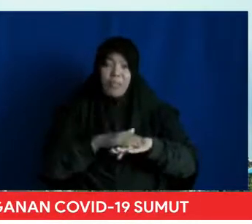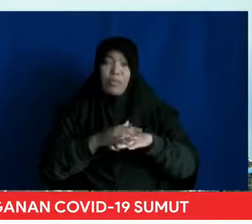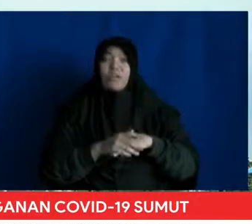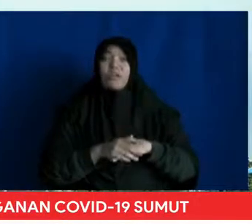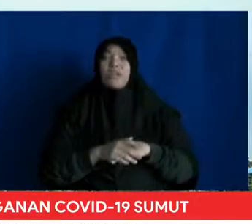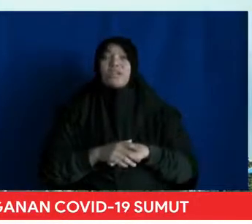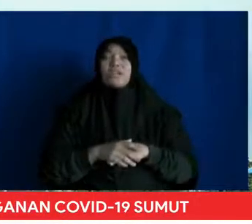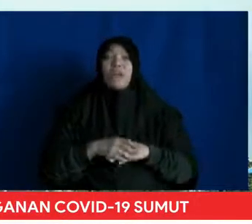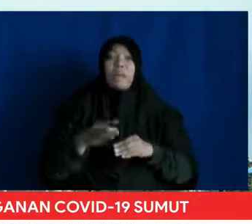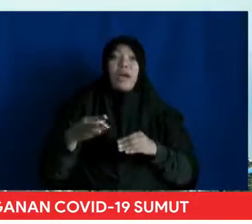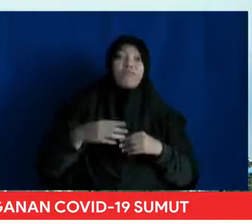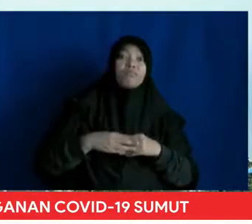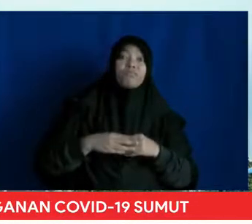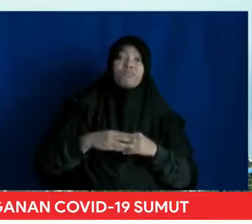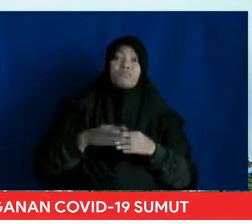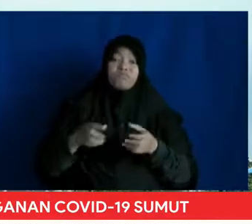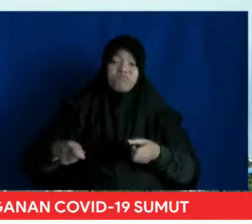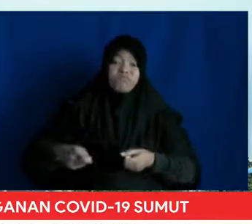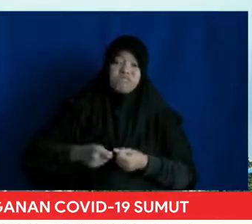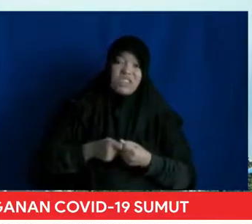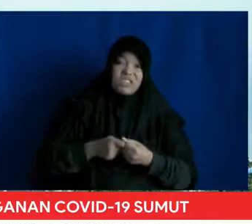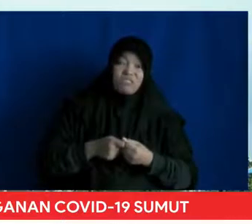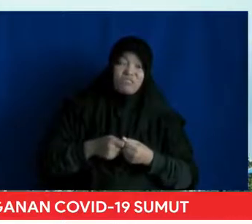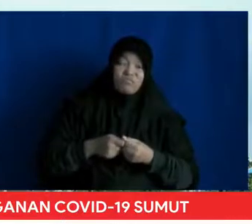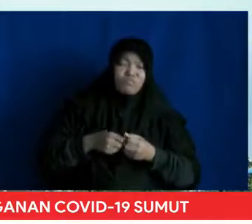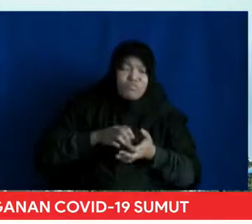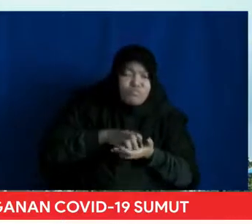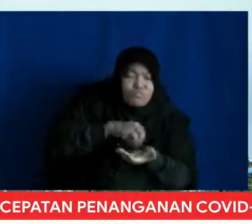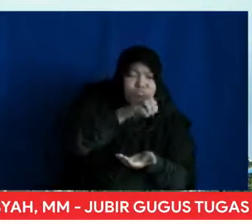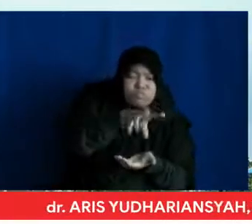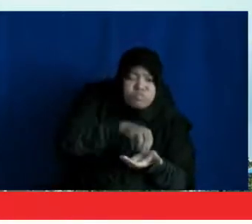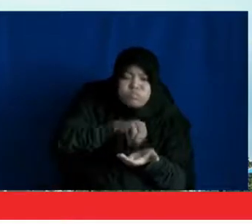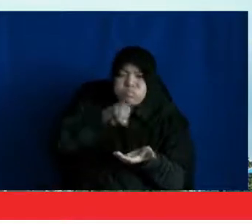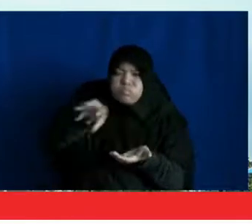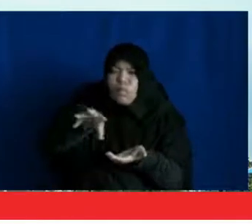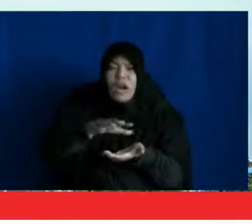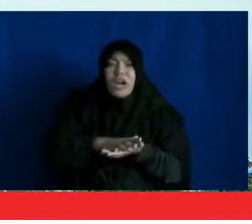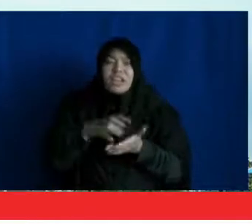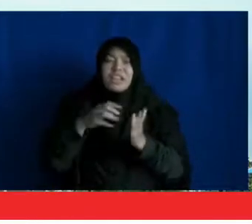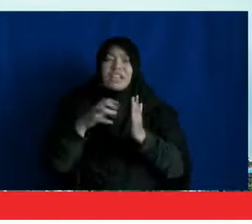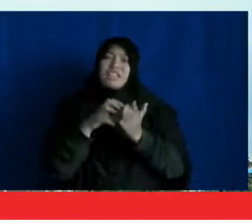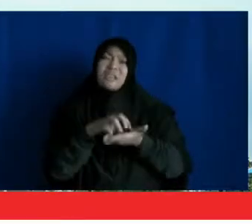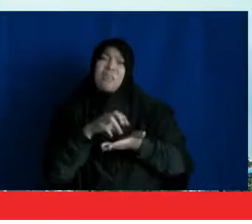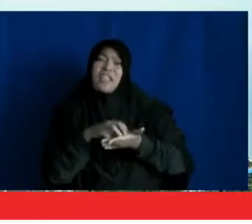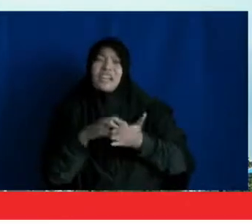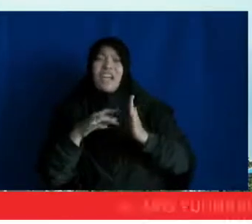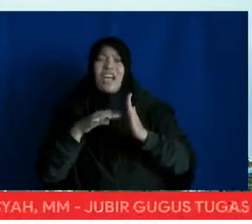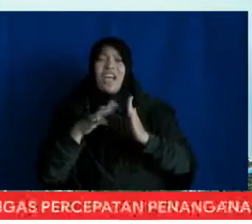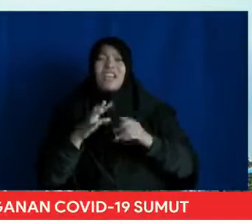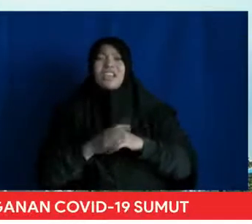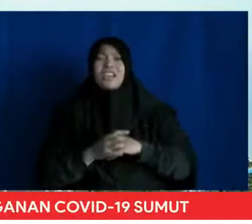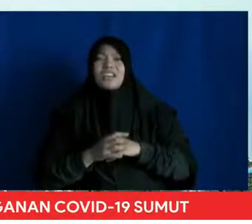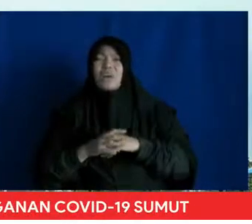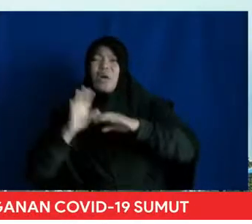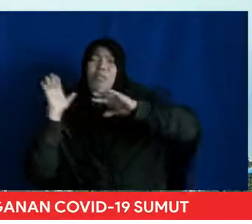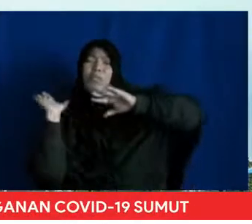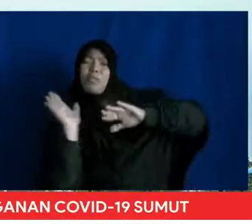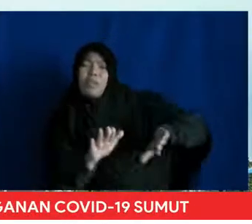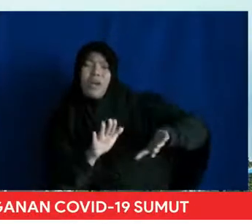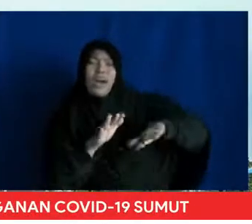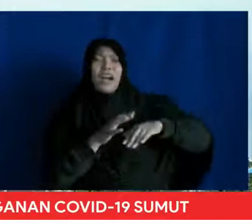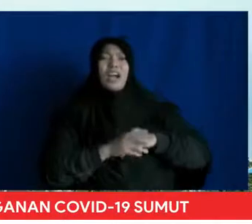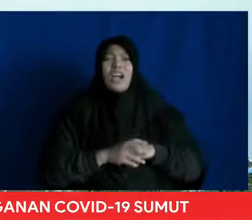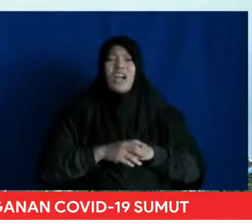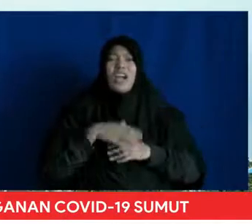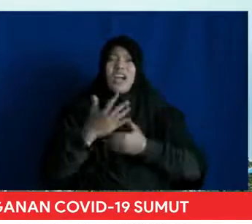membersihkan tempat penampungan air Menutup tempat penampungan air Menyingkirkan atau mendaur ulang barang bekas yang dapat